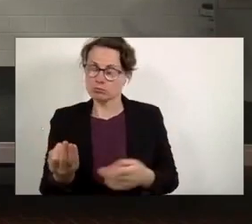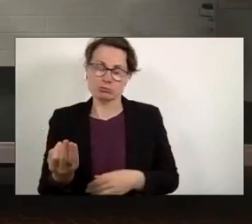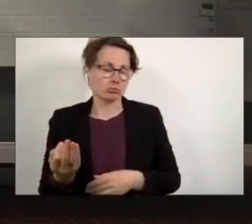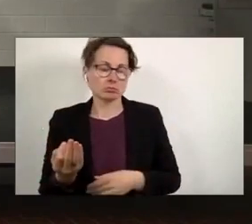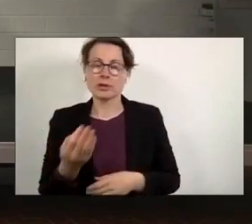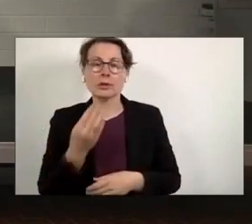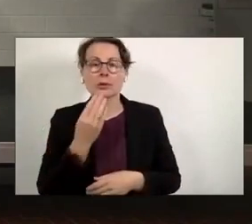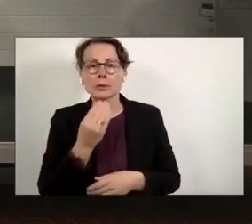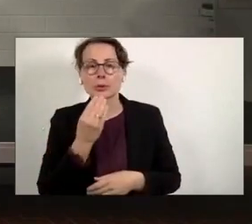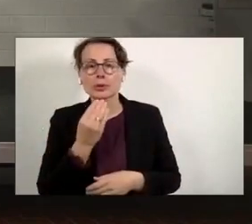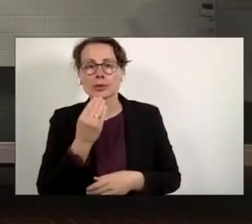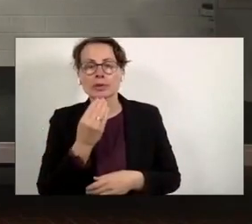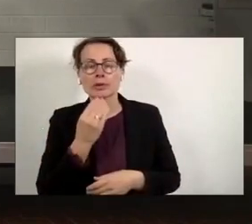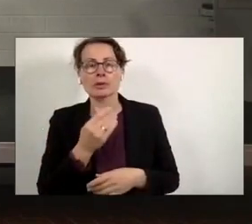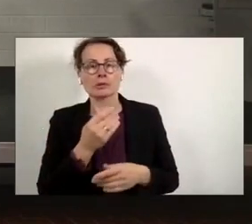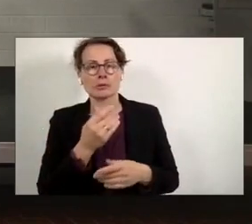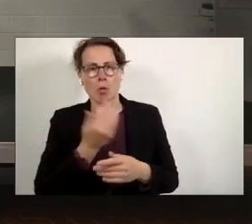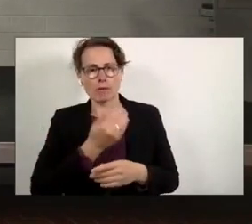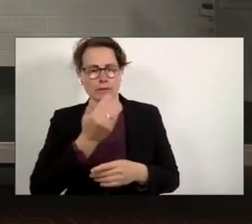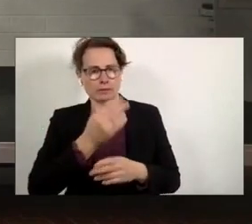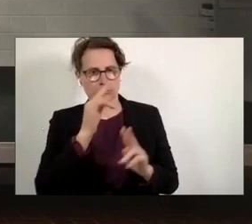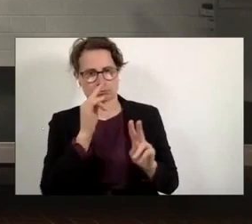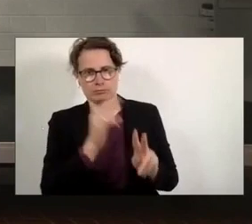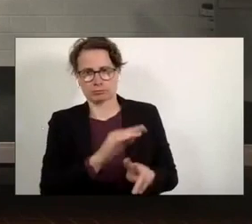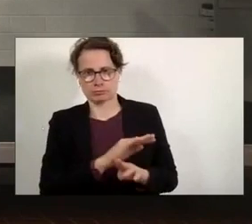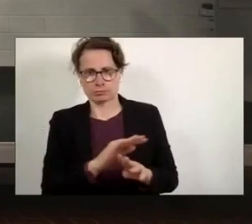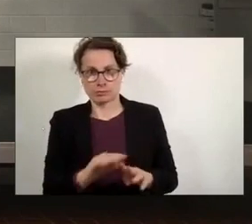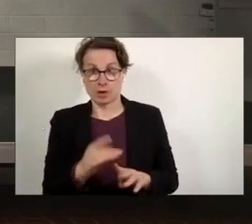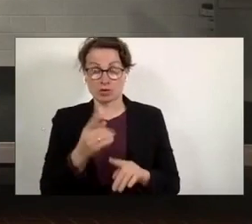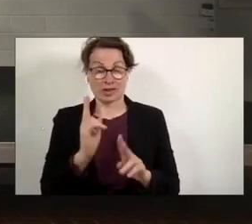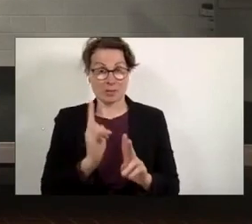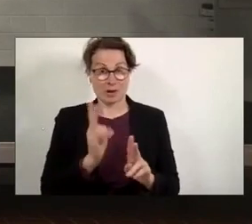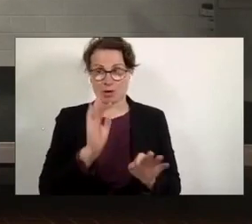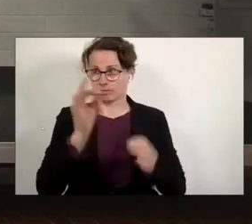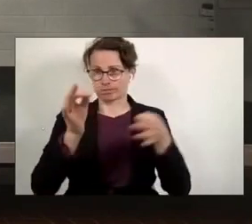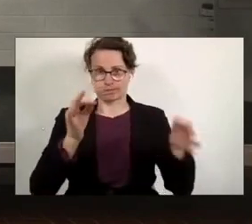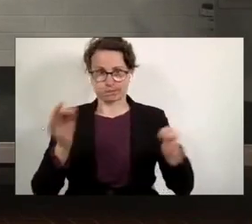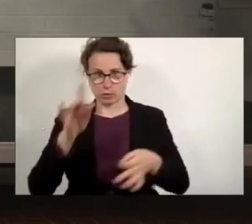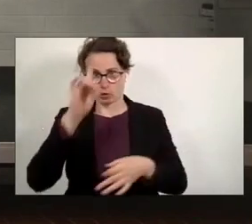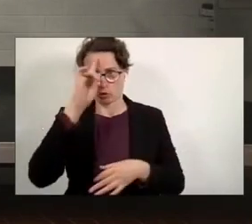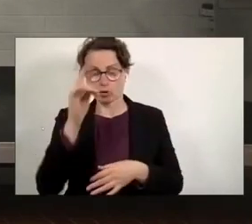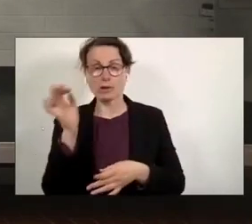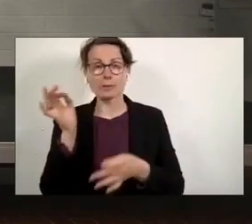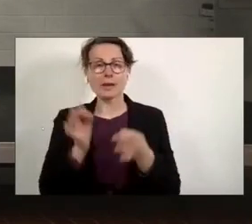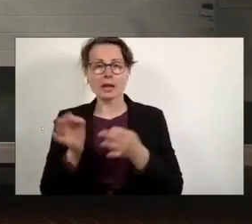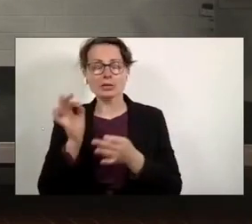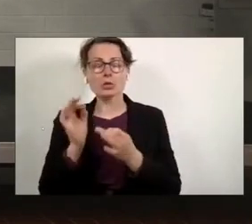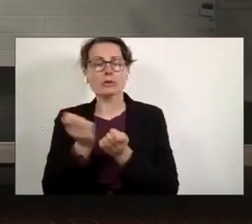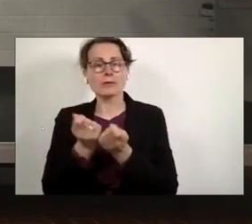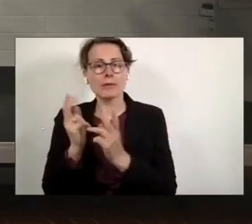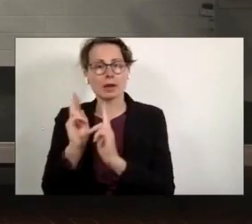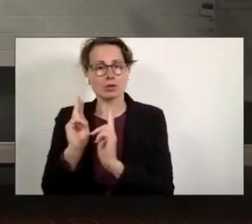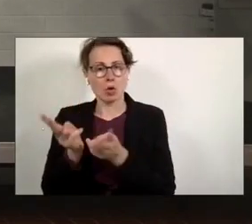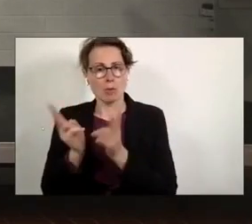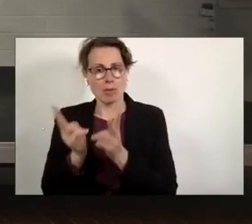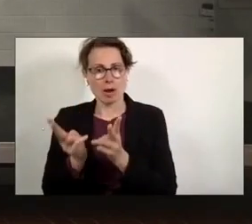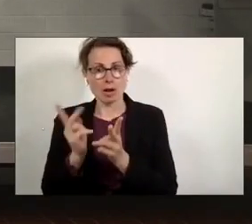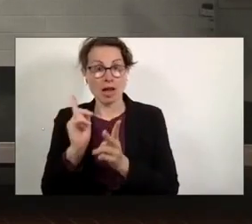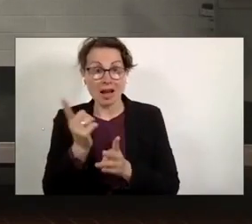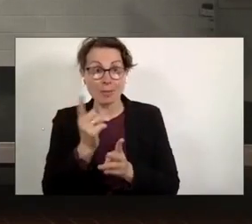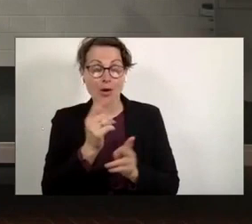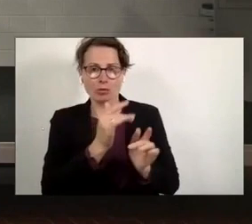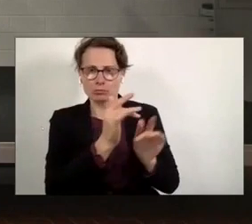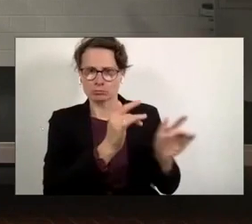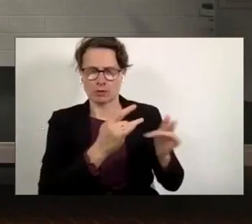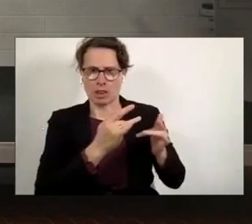Jüdinnen in dieser Erzählung oft unsichtbar bleiben und dass es Teile von Deutschland gibt, in denen Migration und Vielfalt normal sind, aber auch Teile, in denen es nicht normal